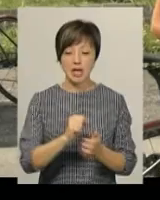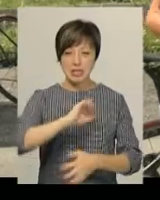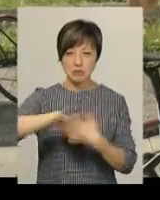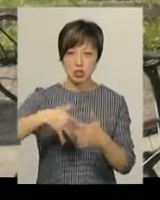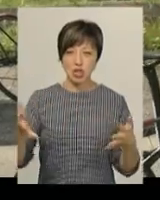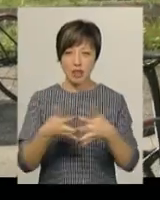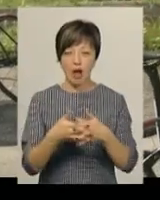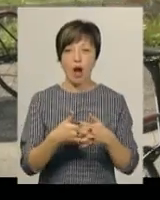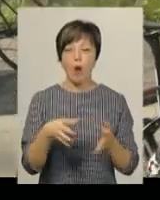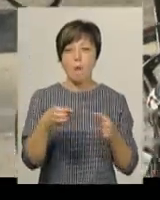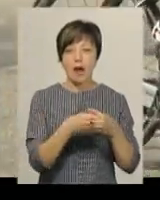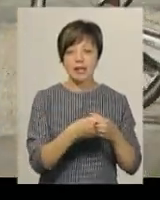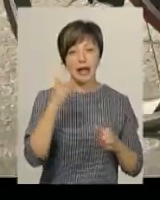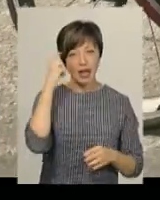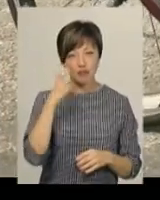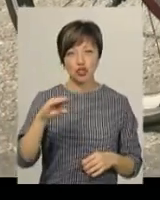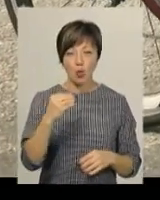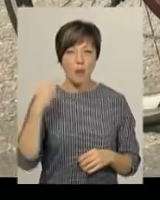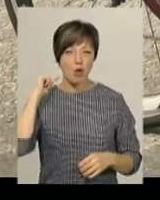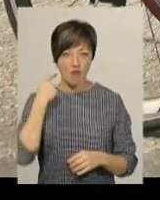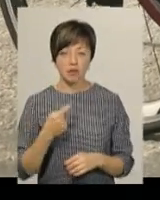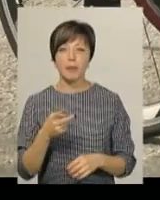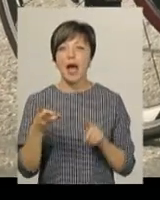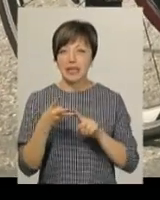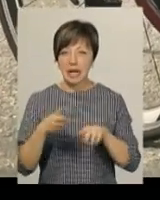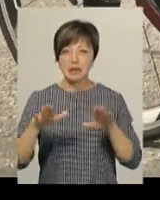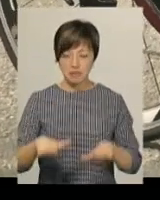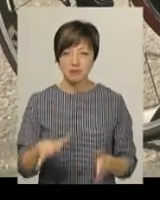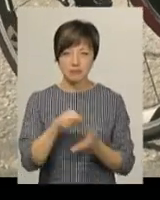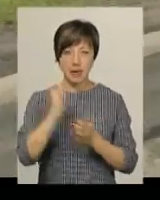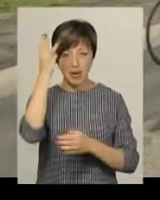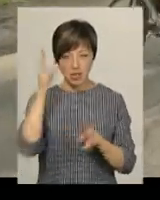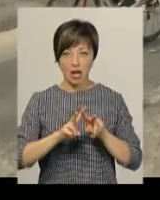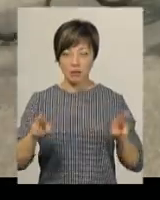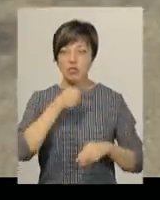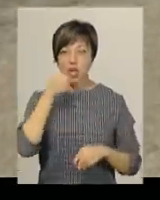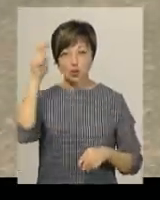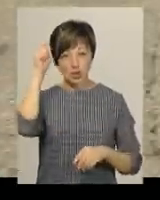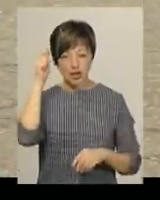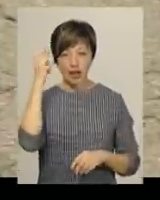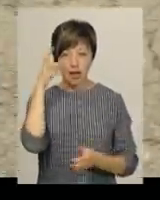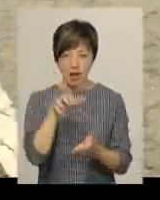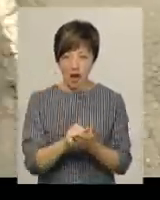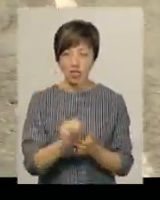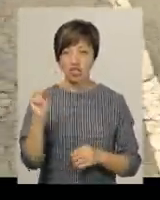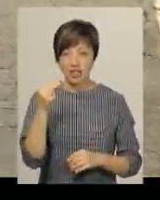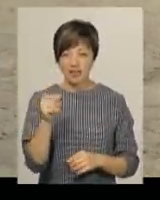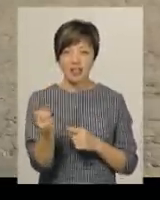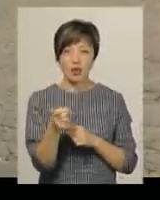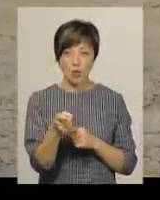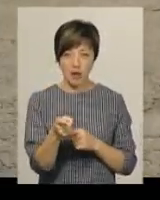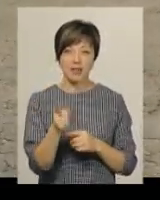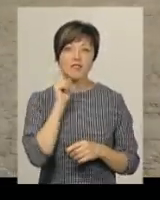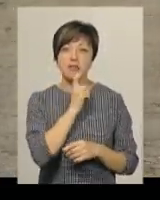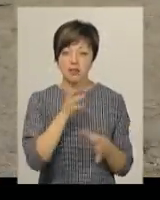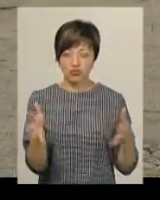команда велосипедистів з Києва, Житомира і Кіровограду. Бронза також у хмельничанок. Серед старших юнаків нагороди завоювали кияни, чернігівці та тернополяни і